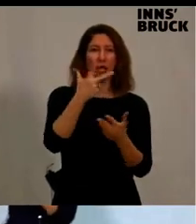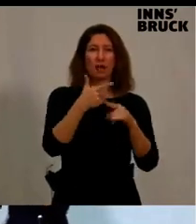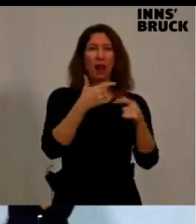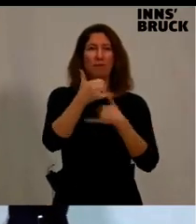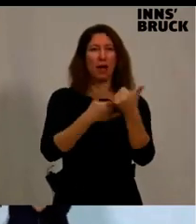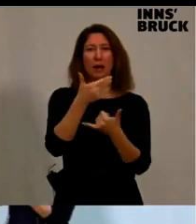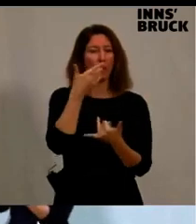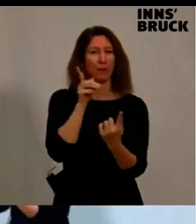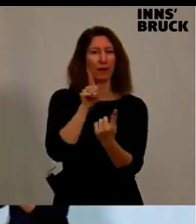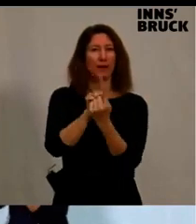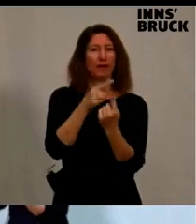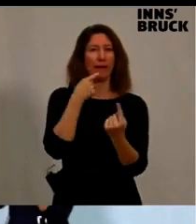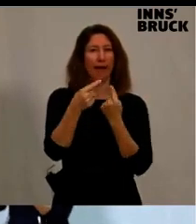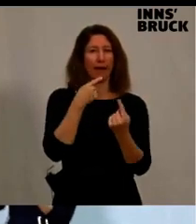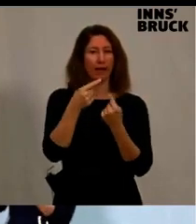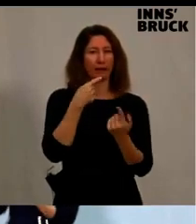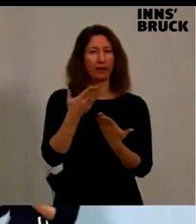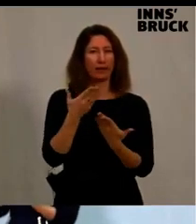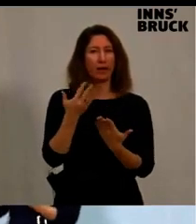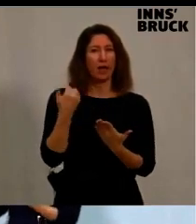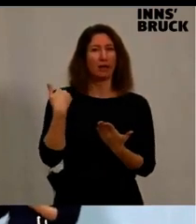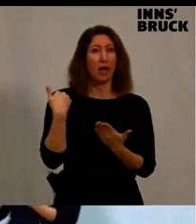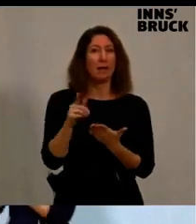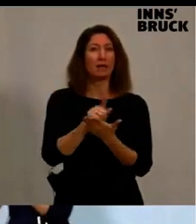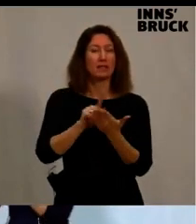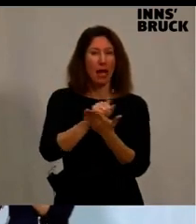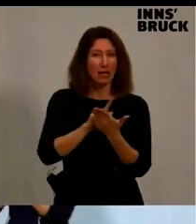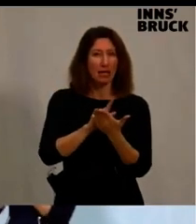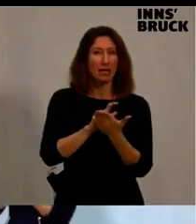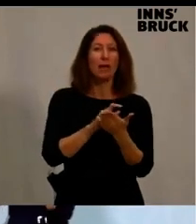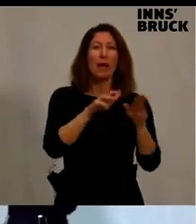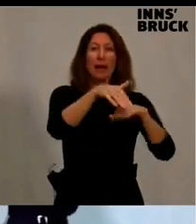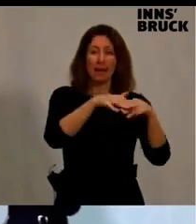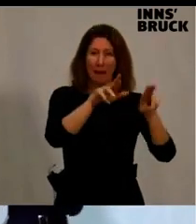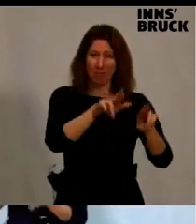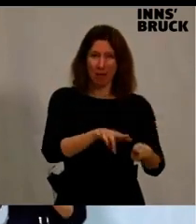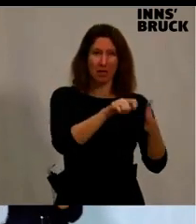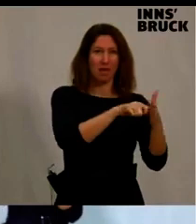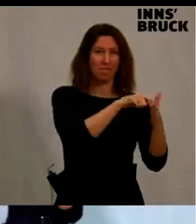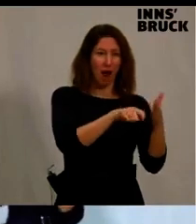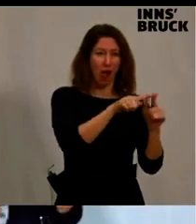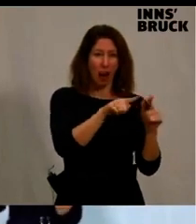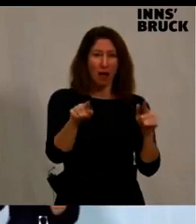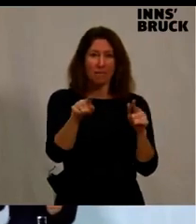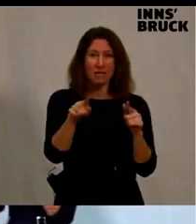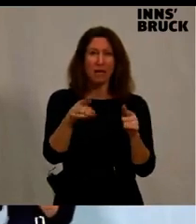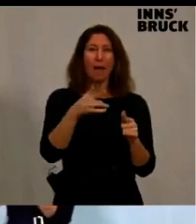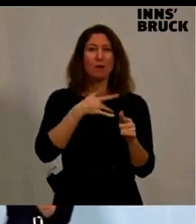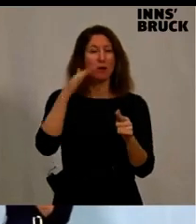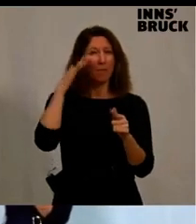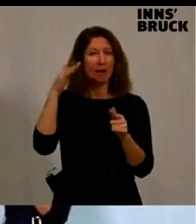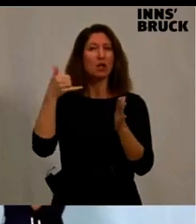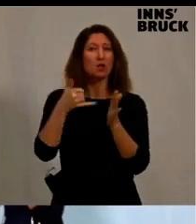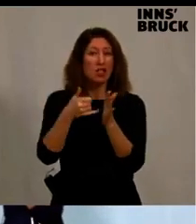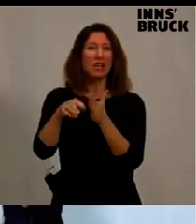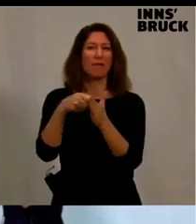mehr geredet, während der Zeit zwischen der Gemeinderatswahl und der Bürgermeisterstichwahl. Da ist mein Telefon relativ